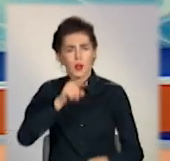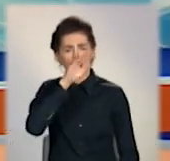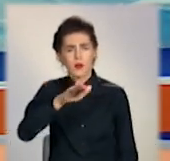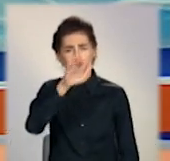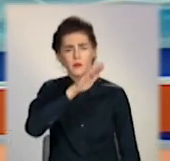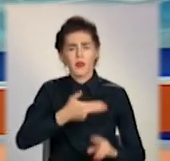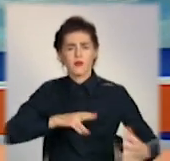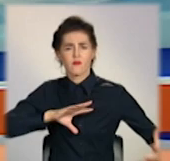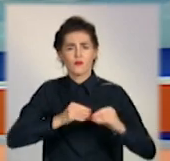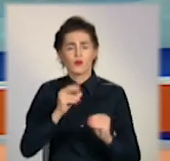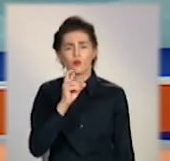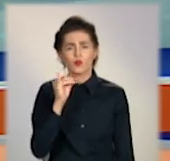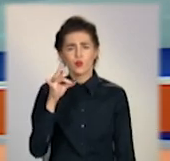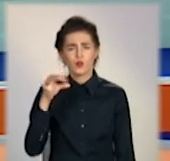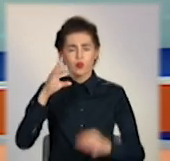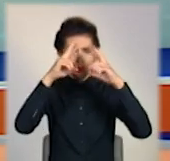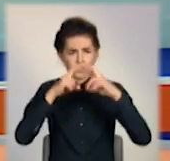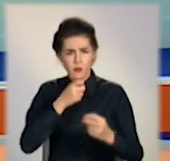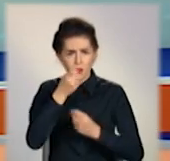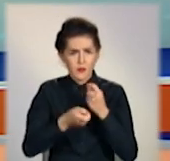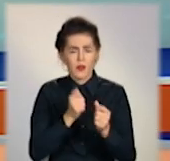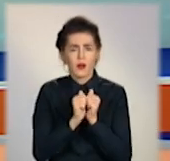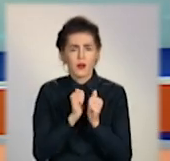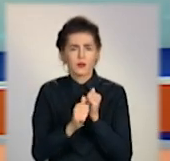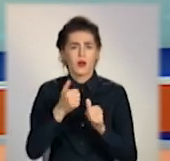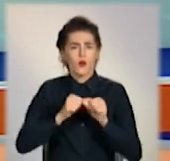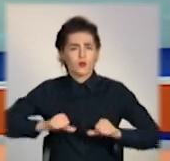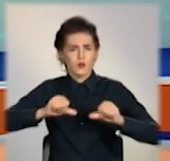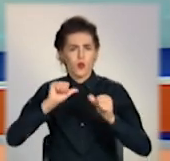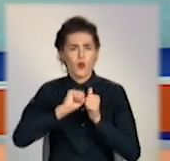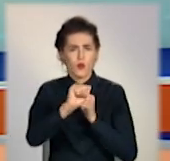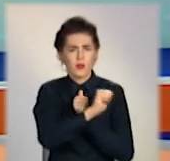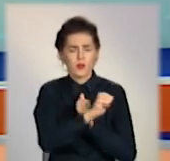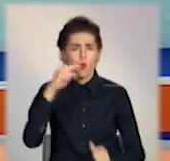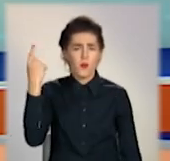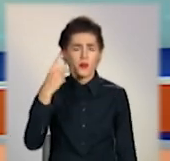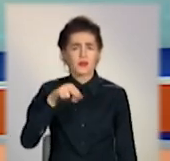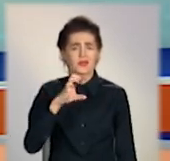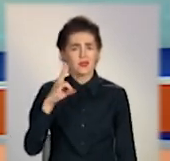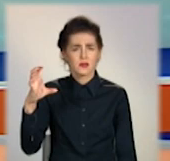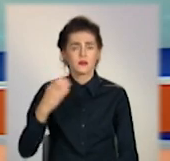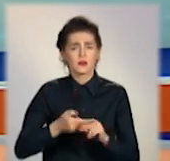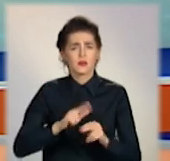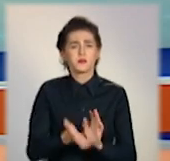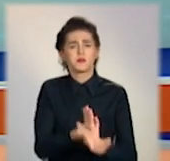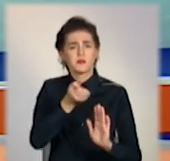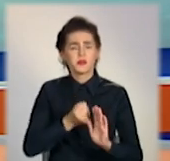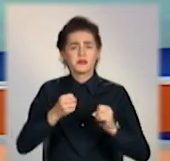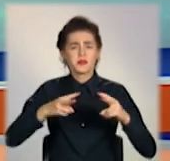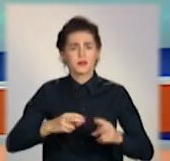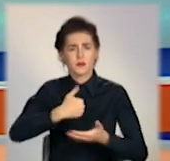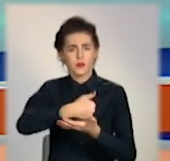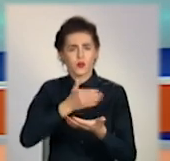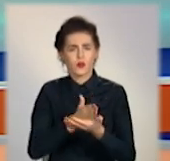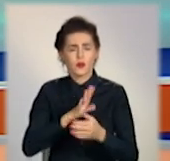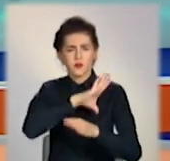Державного бюро розслідувань. Майже кожен структурний підрозділ обласної ДСНС придбав спеціальні прилади, які дозволяли